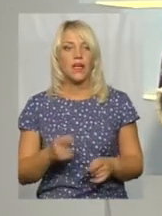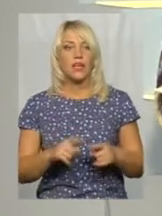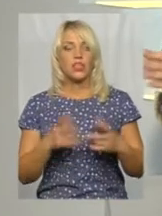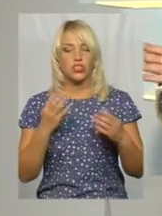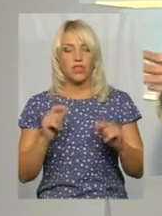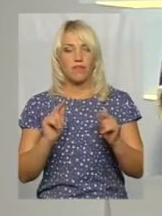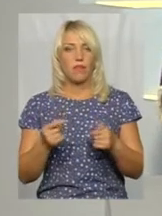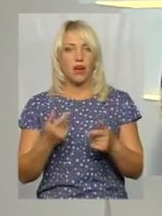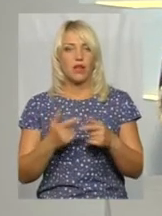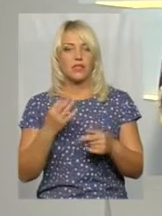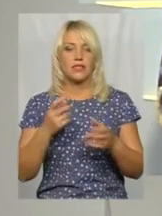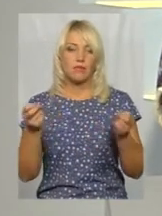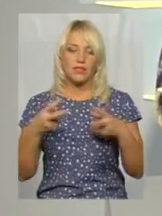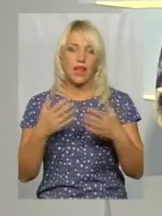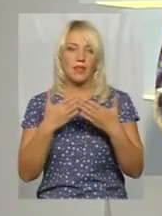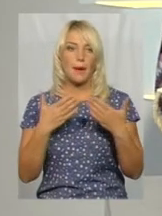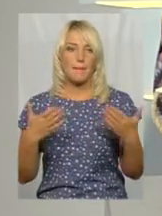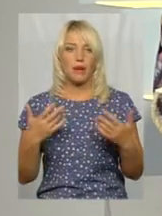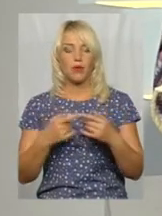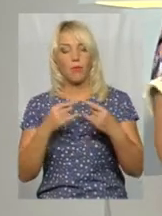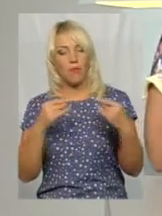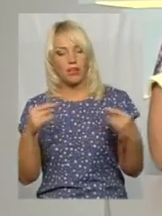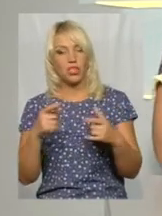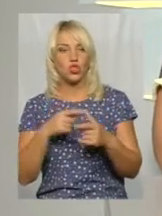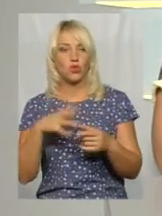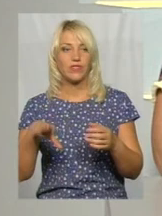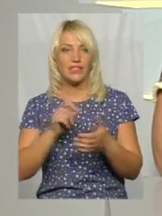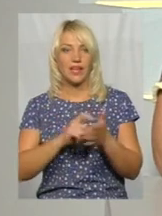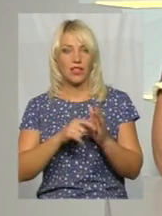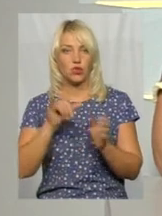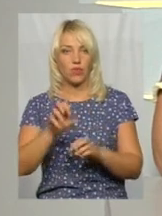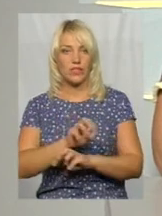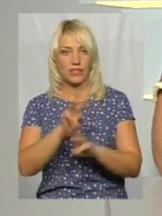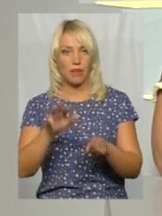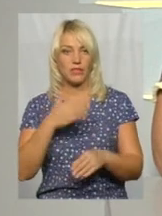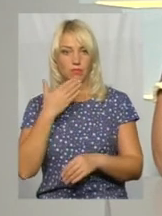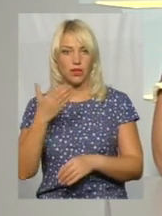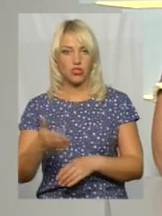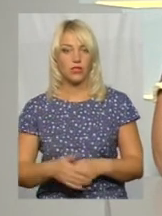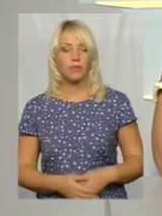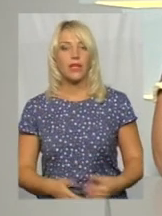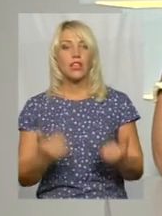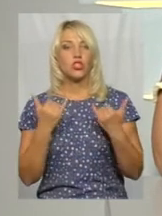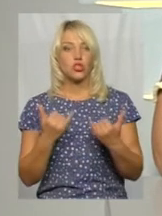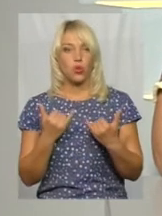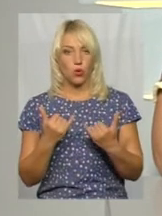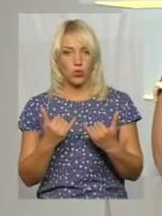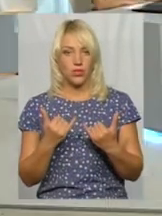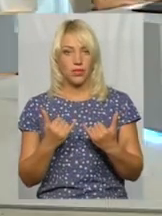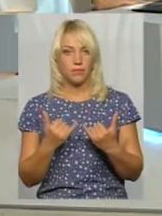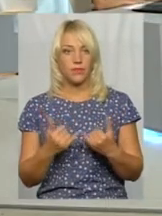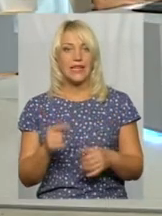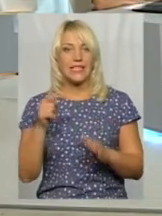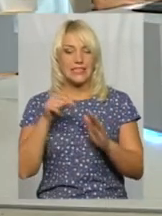спеціальних меблів, одномісних парт, наприклад. Чи всі класи у вас забезпечені? Сьогодні ми, на жаль, вже